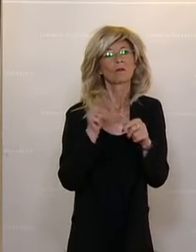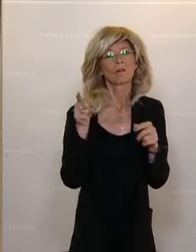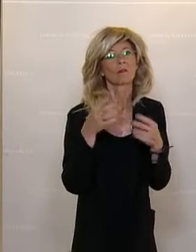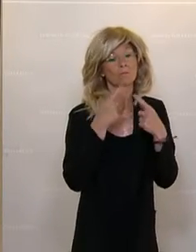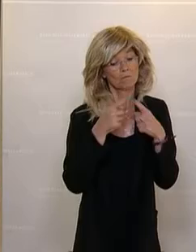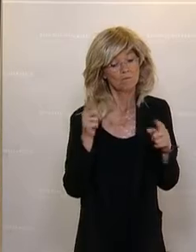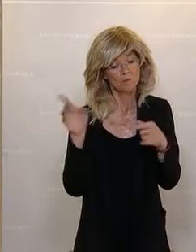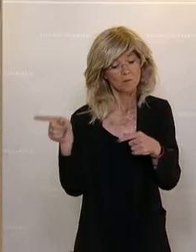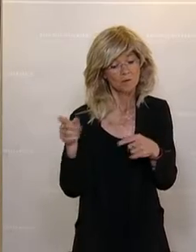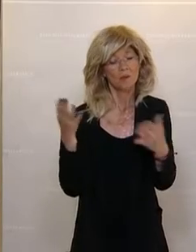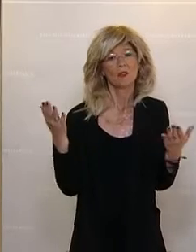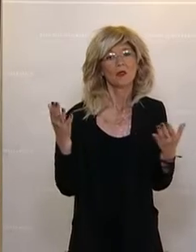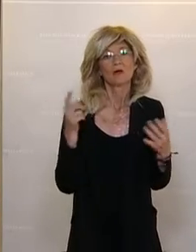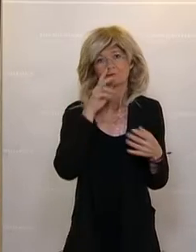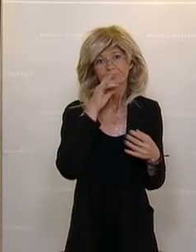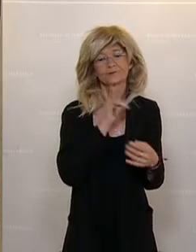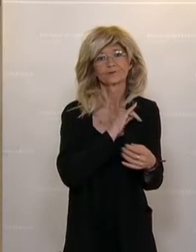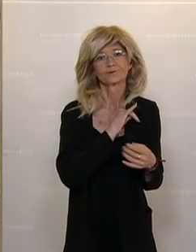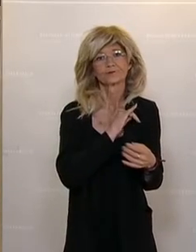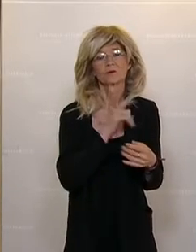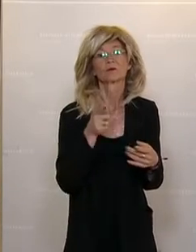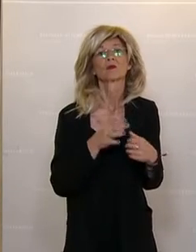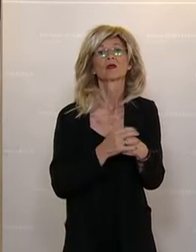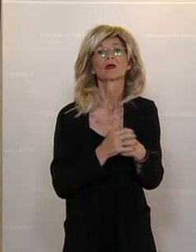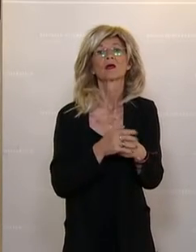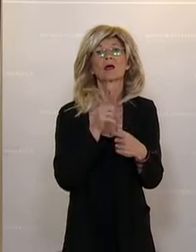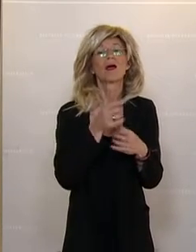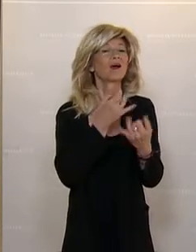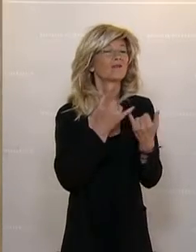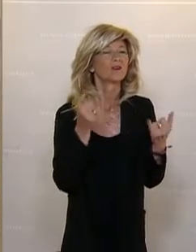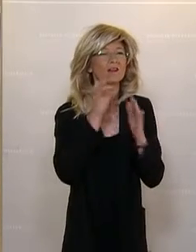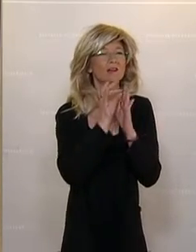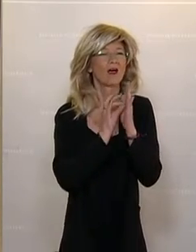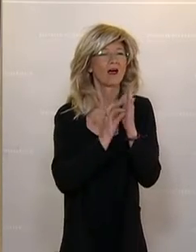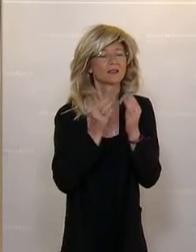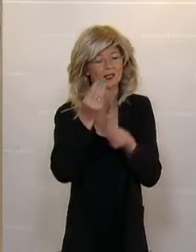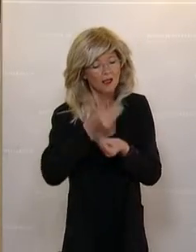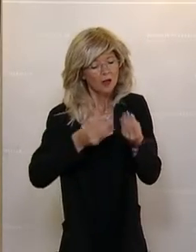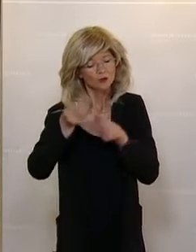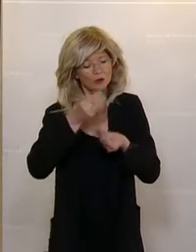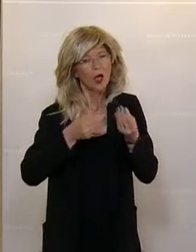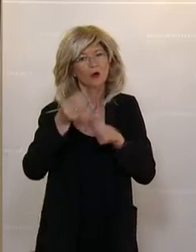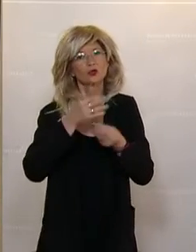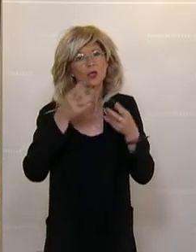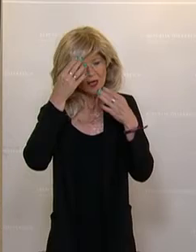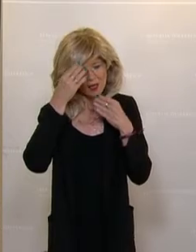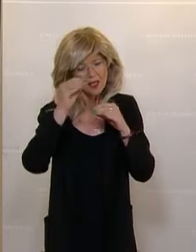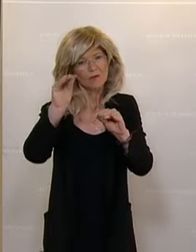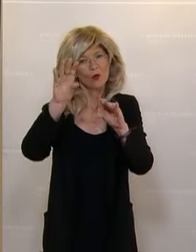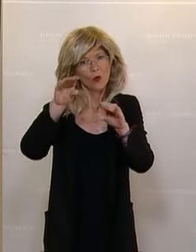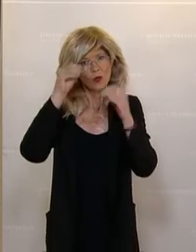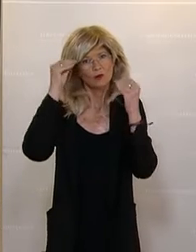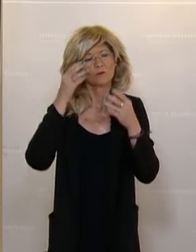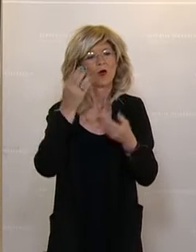das eine ist immer, dass die Möglichkeit des Datenaustausches, des Informationsaustausches, auch das Wissen